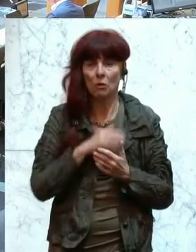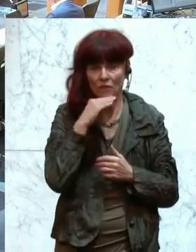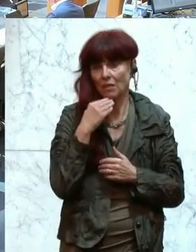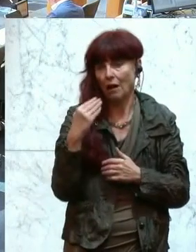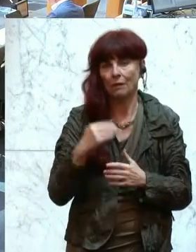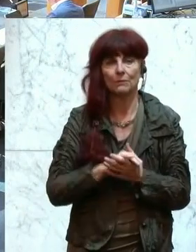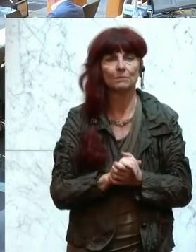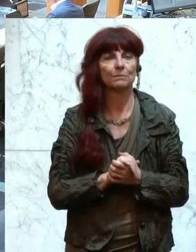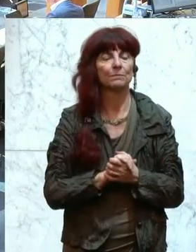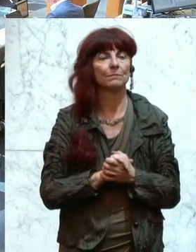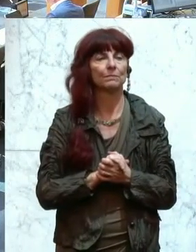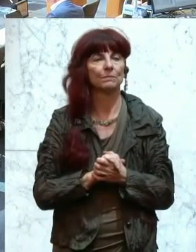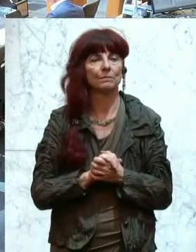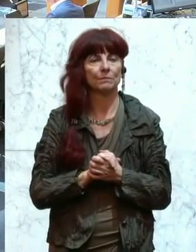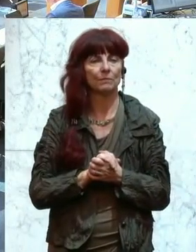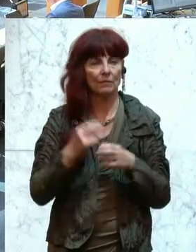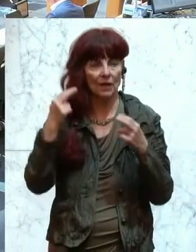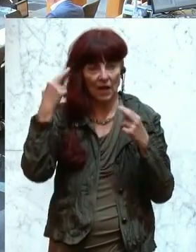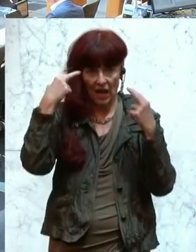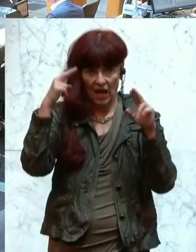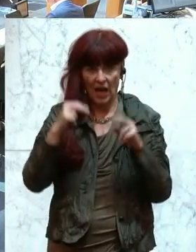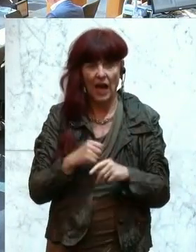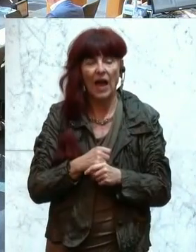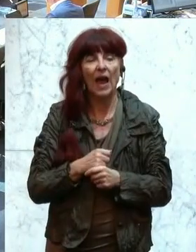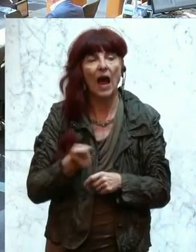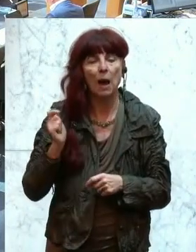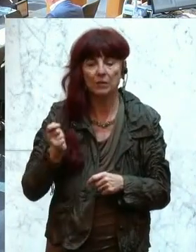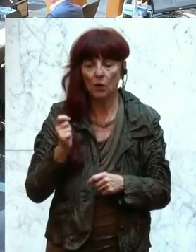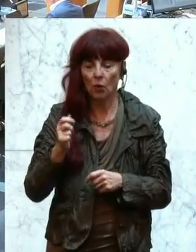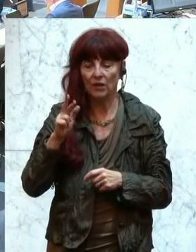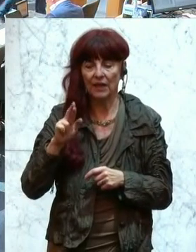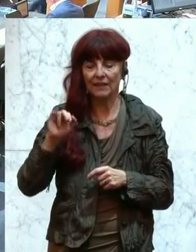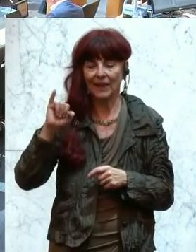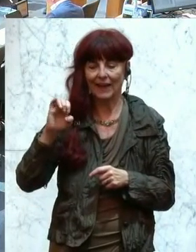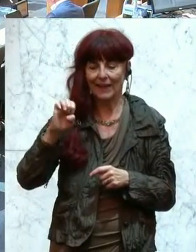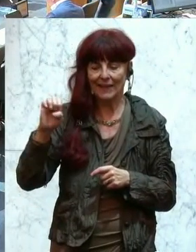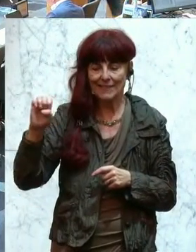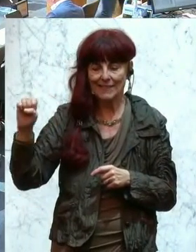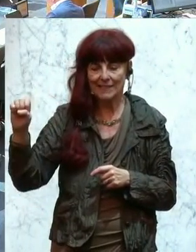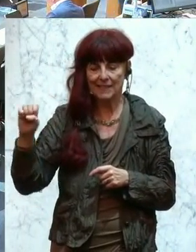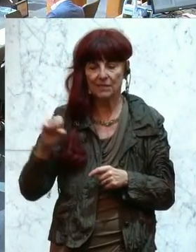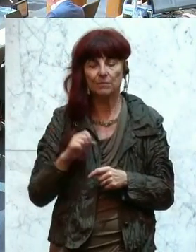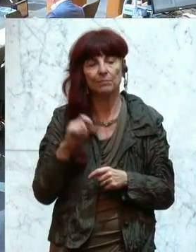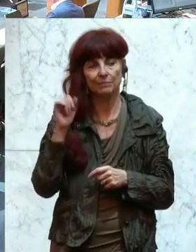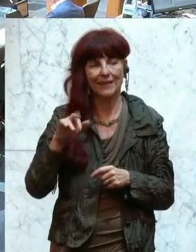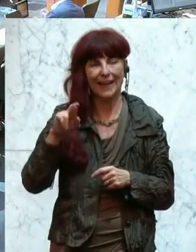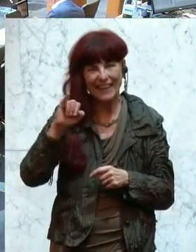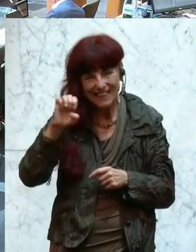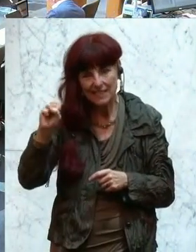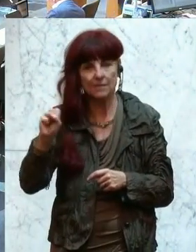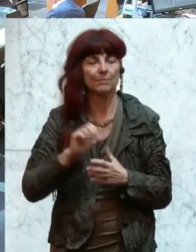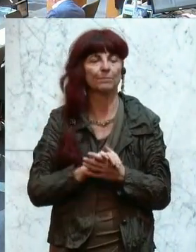Nach dem Ilmitzer Kölner kommt nun der Rostra Ries, Christian Ries, FPÖ-Sprecher für Petitionen und